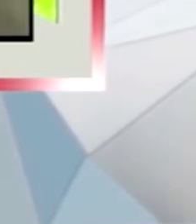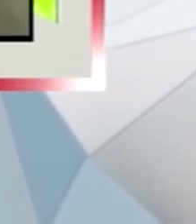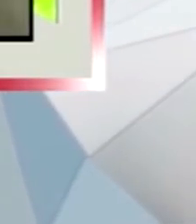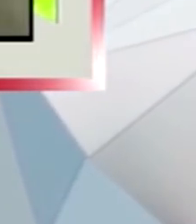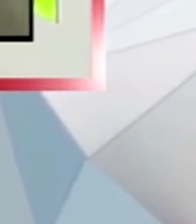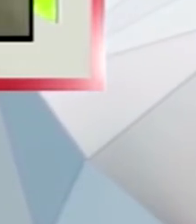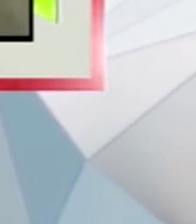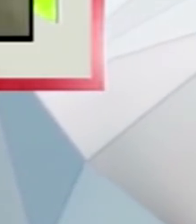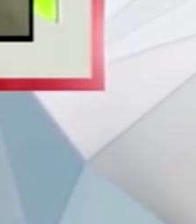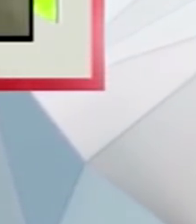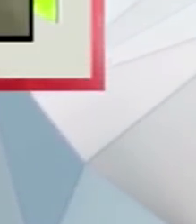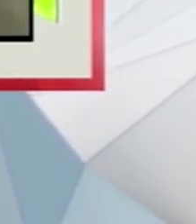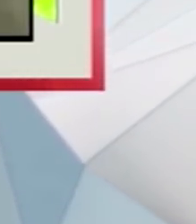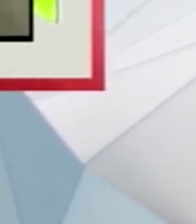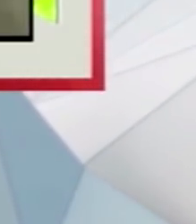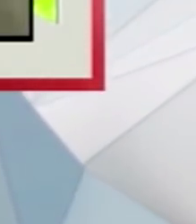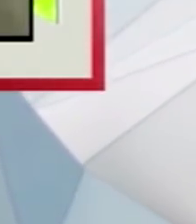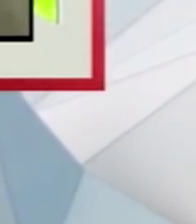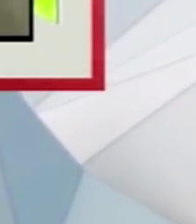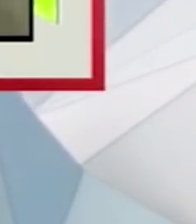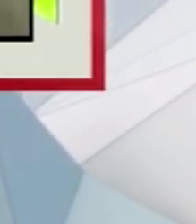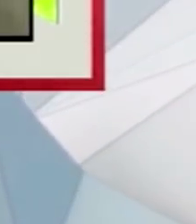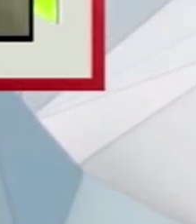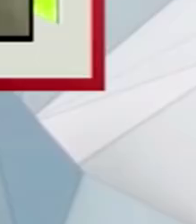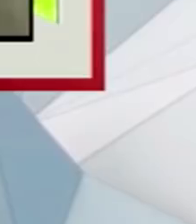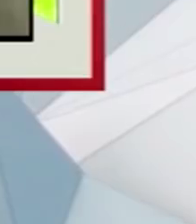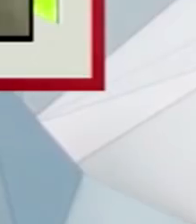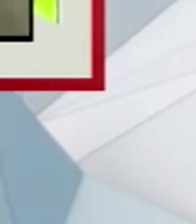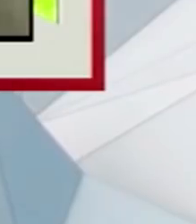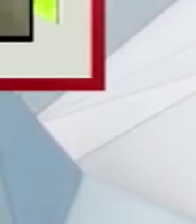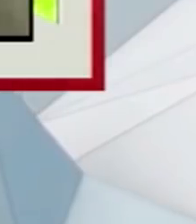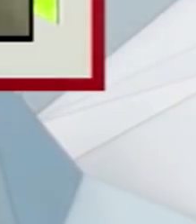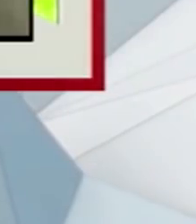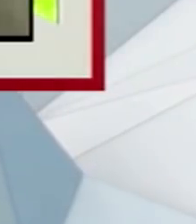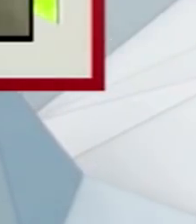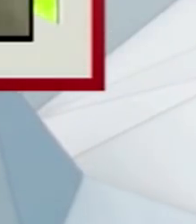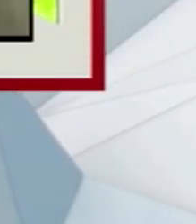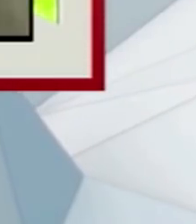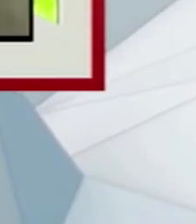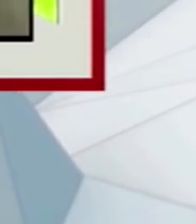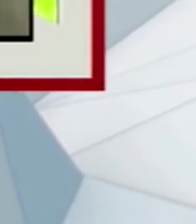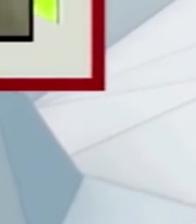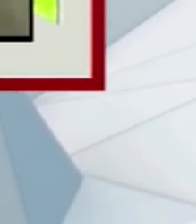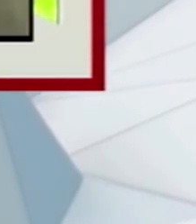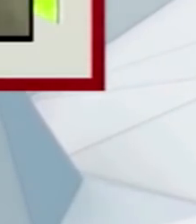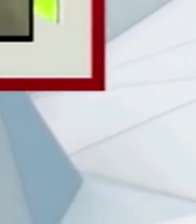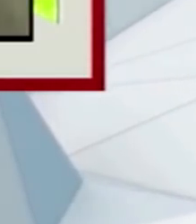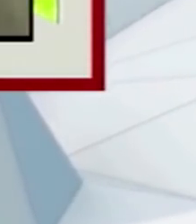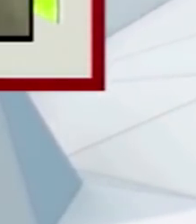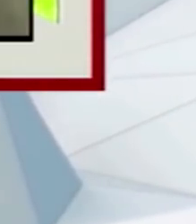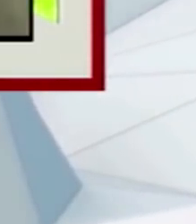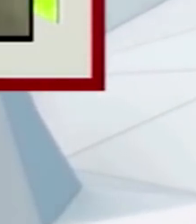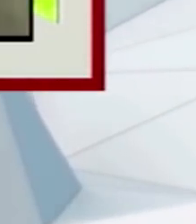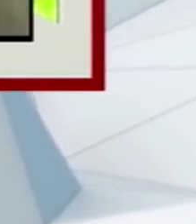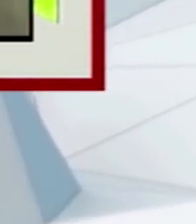страна што нашите не може да видат виновни. Я мислам дека е важно да знаем зашто сме паднали во дупката